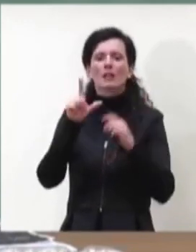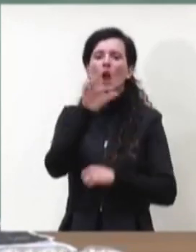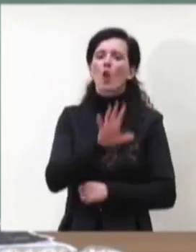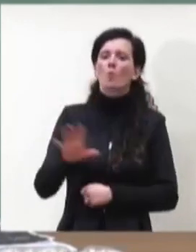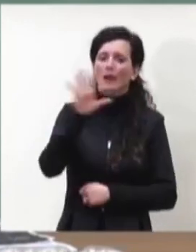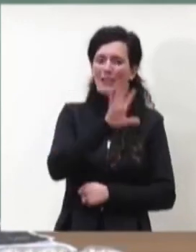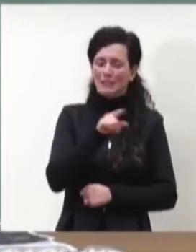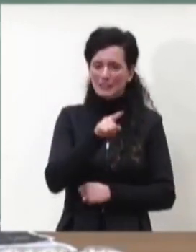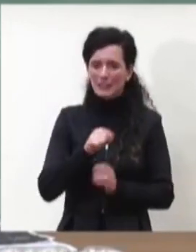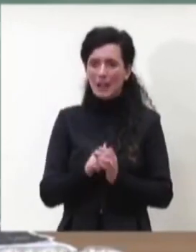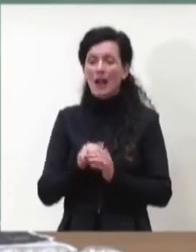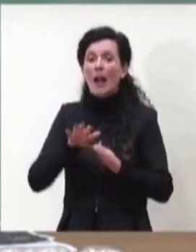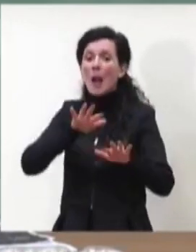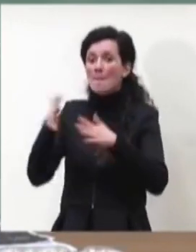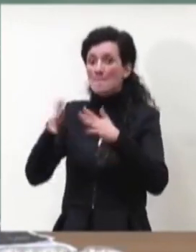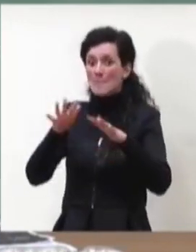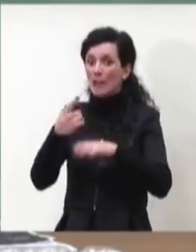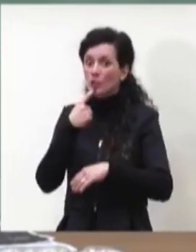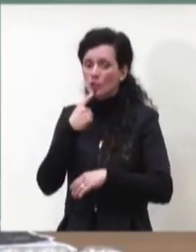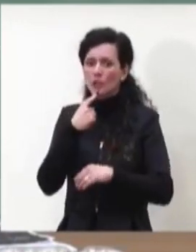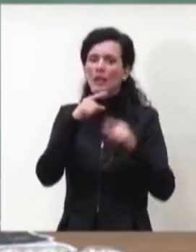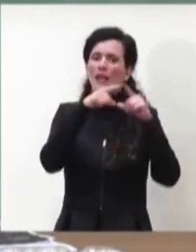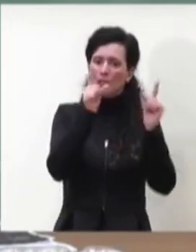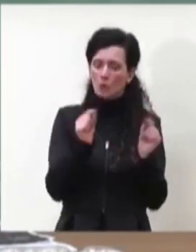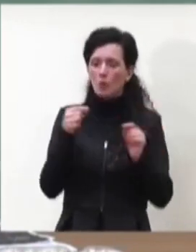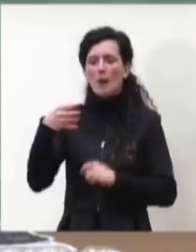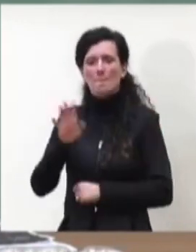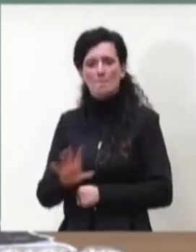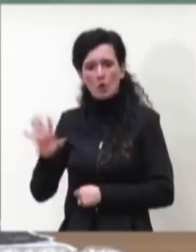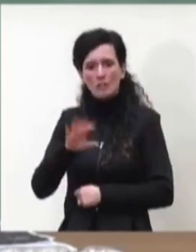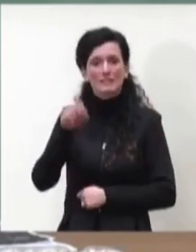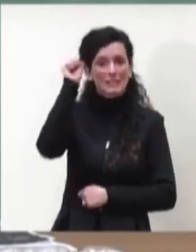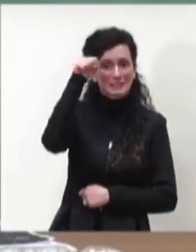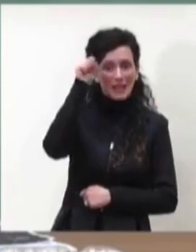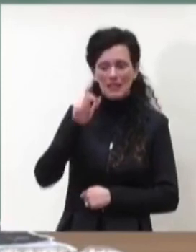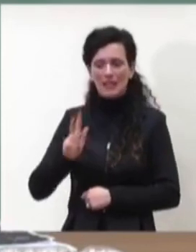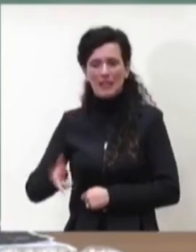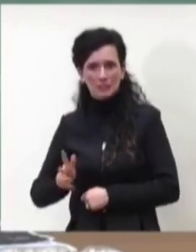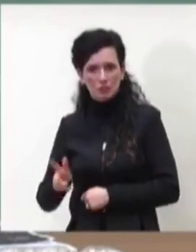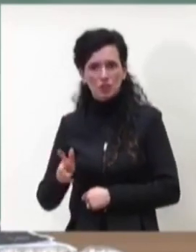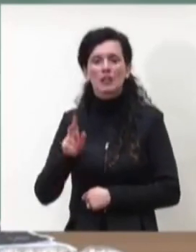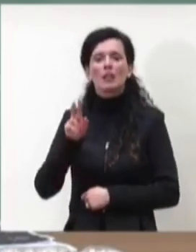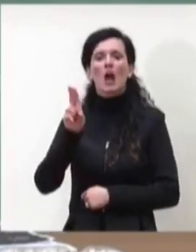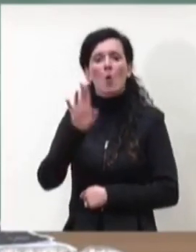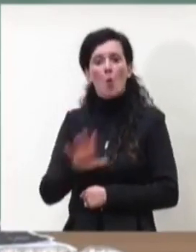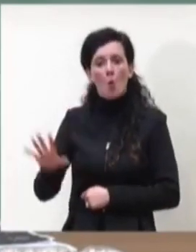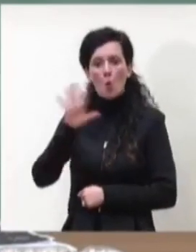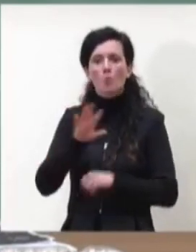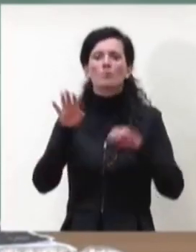quelle che lo superano nel valore medio sono la Liguria, il Molise, la Sardegna, la Sicilia, l'Umbria e la Valle d'Aosta,